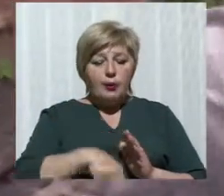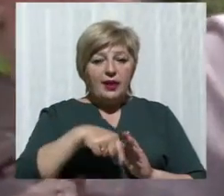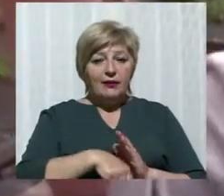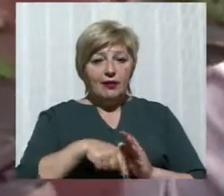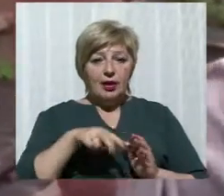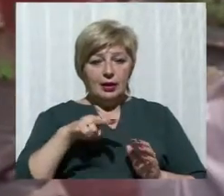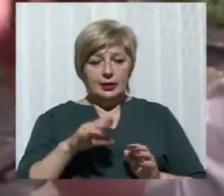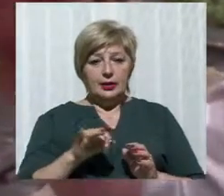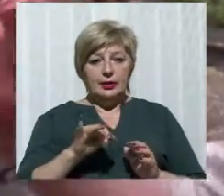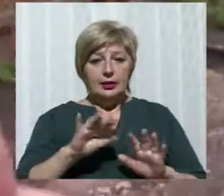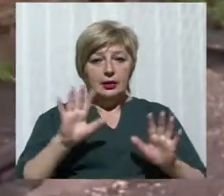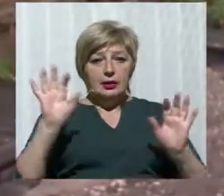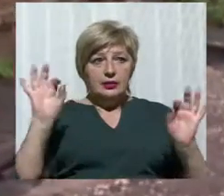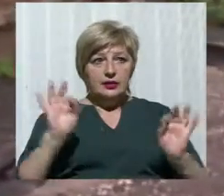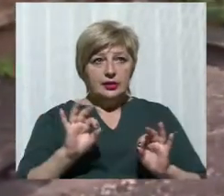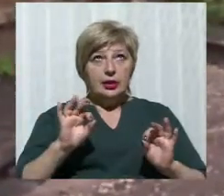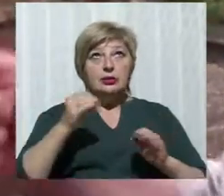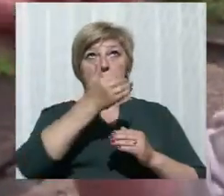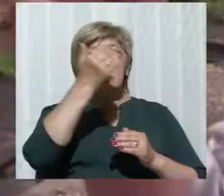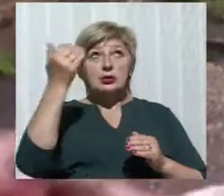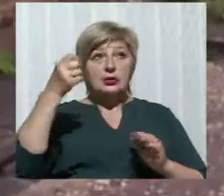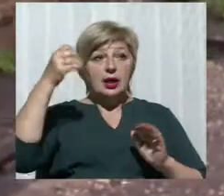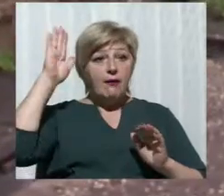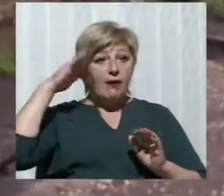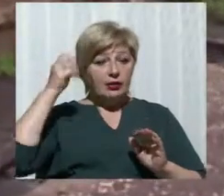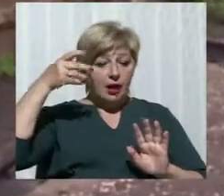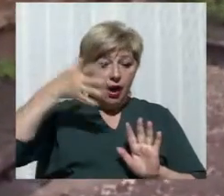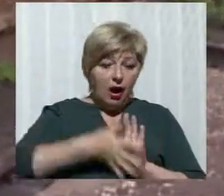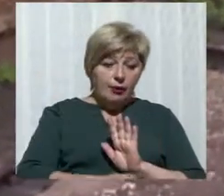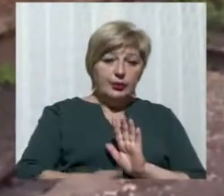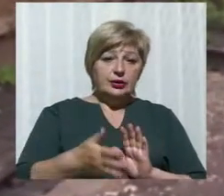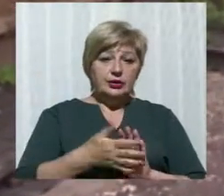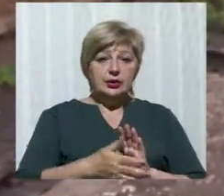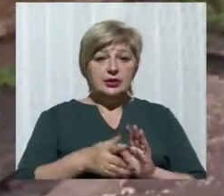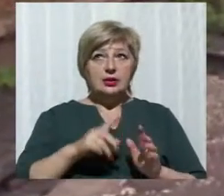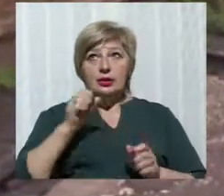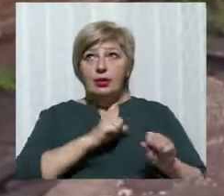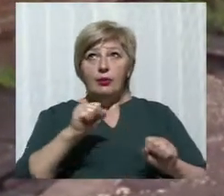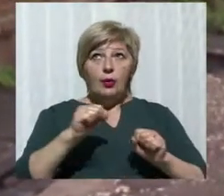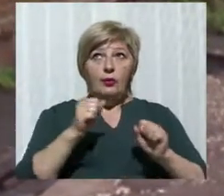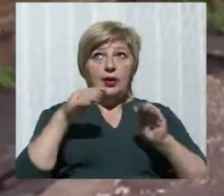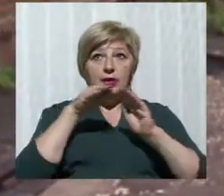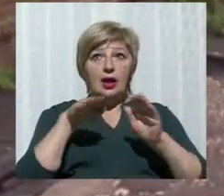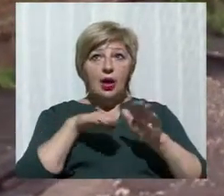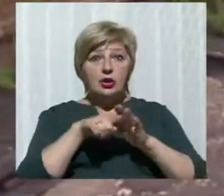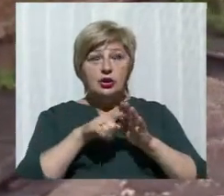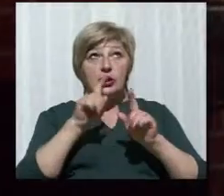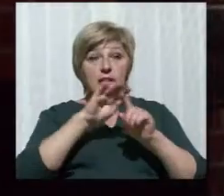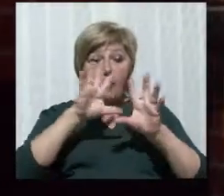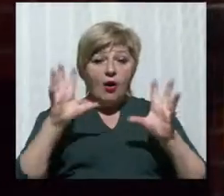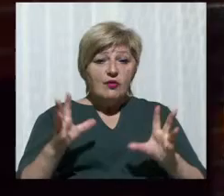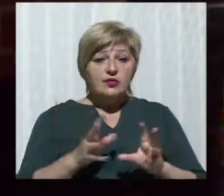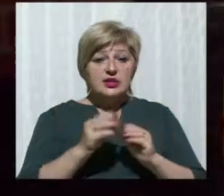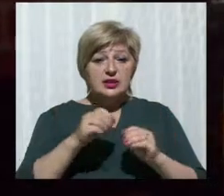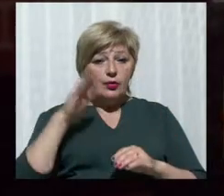підвалі. І відразу ж зі стелі вода полилася. Дістався Горища, а там усе у воді. Струя біжить.